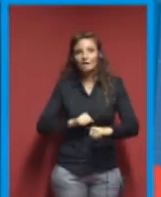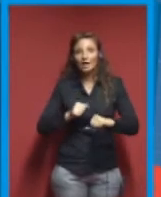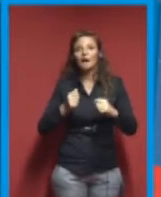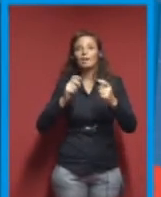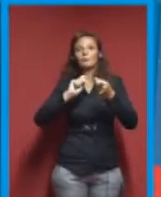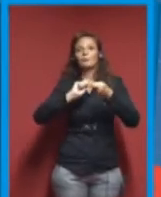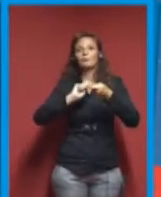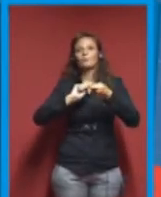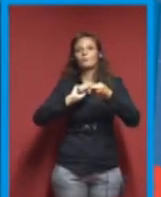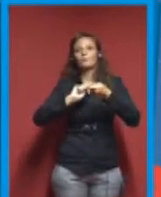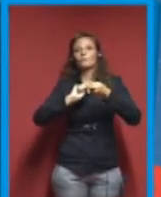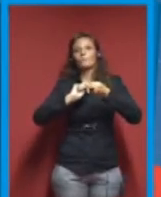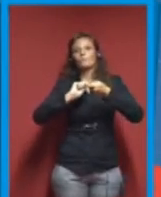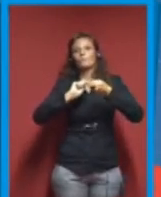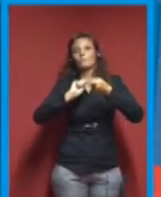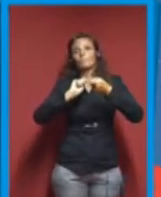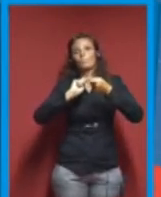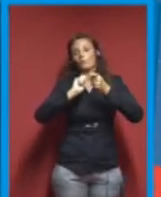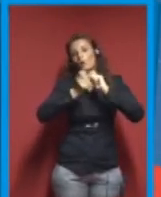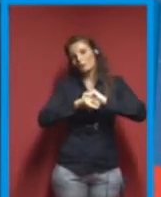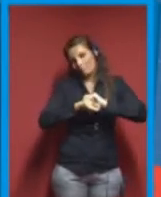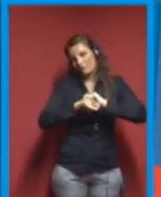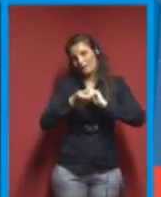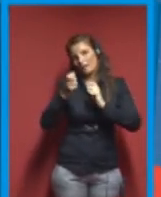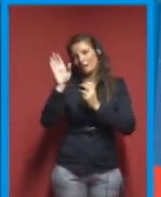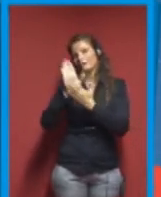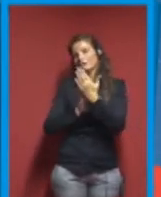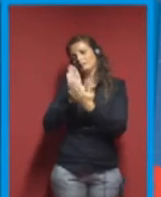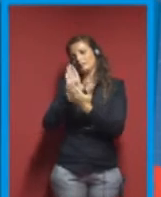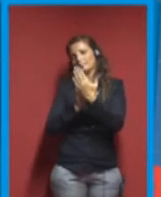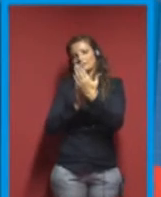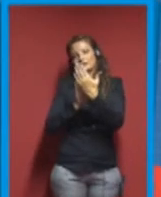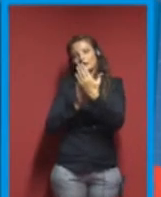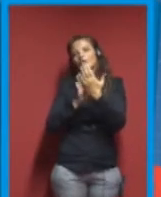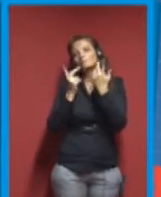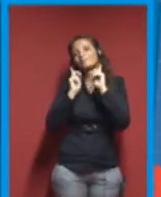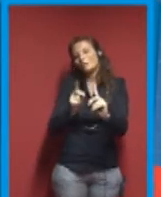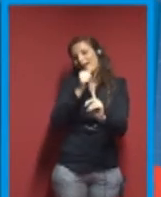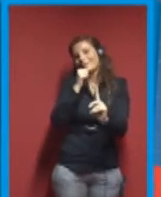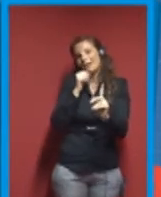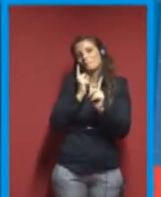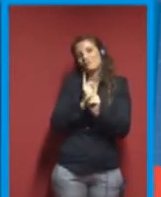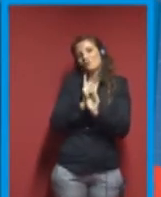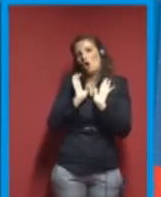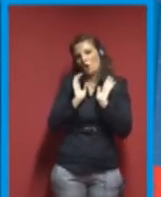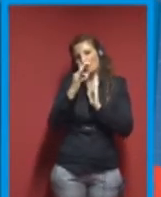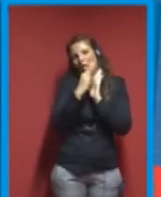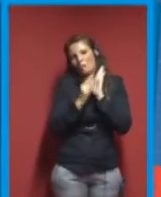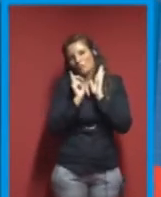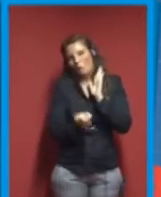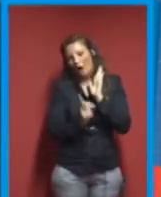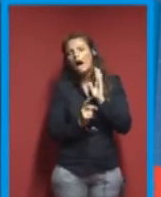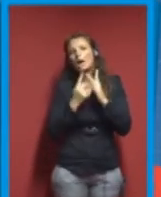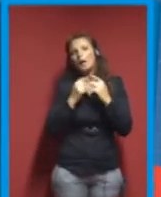l'interfaccia a secondo dei requisiti. Possiamo fare cose molto